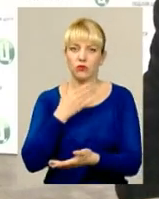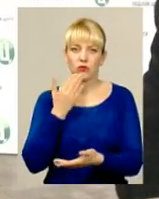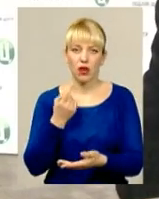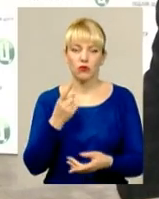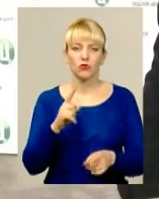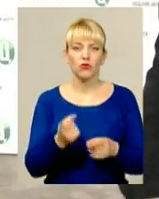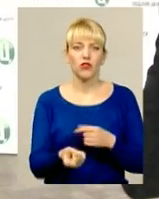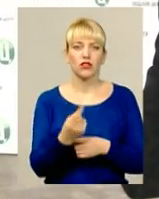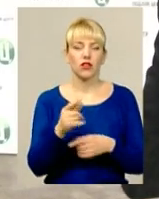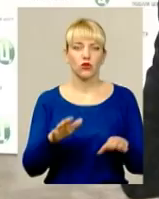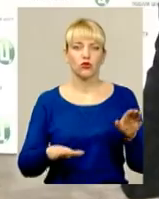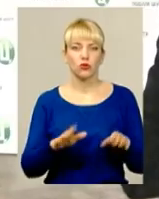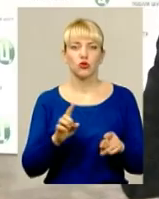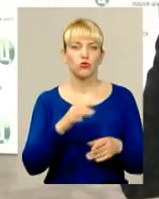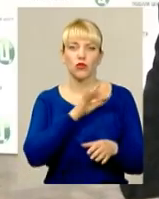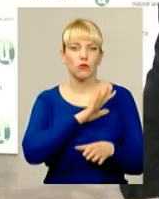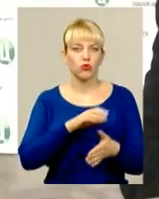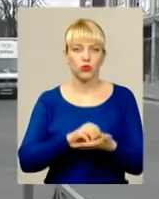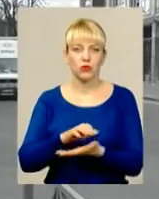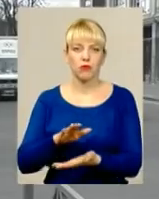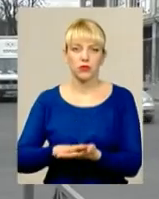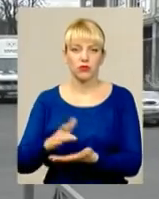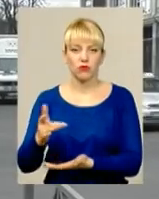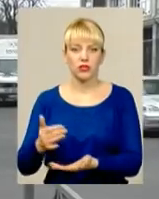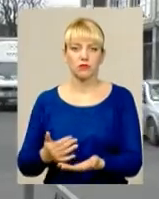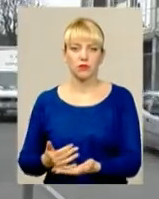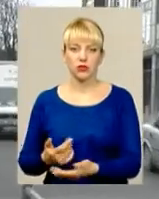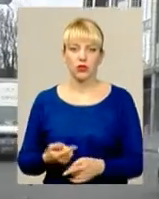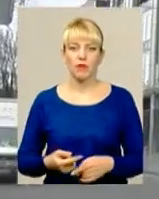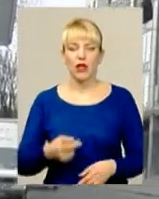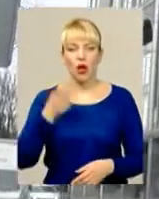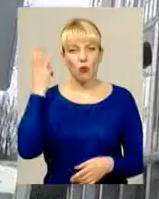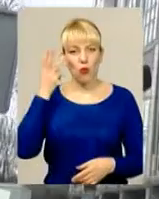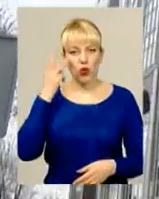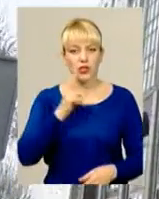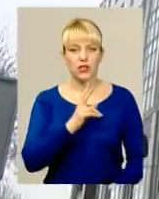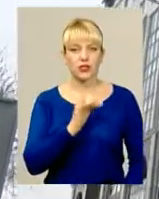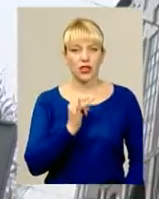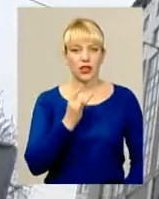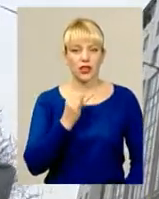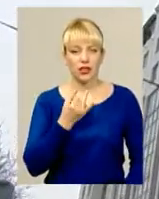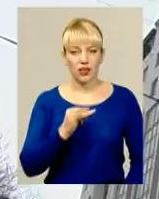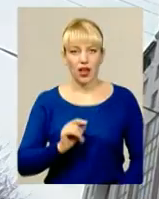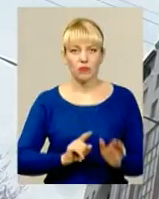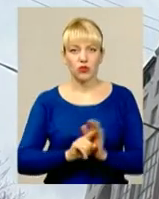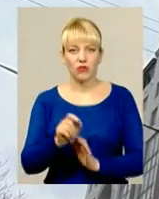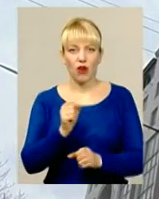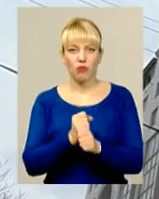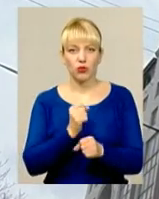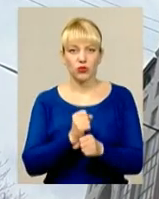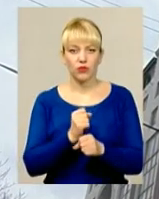списки в 2010 році і не вказав, що така взагалі була інвестором? Тож, «Подільський край» почав працювати із тим списком, котрий був наданий